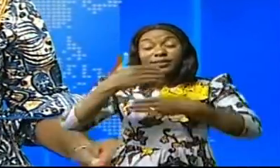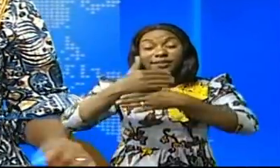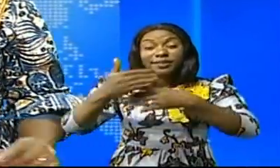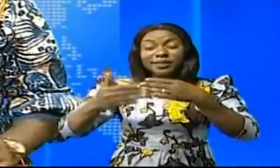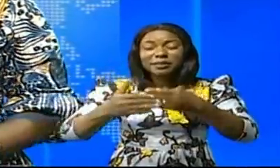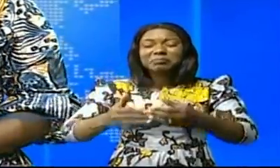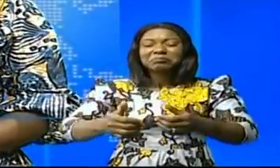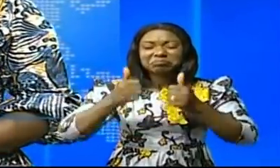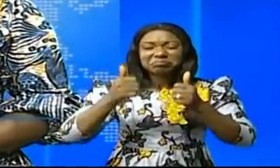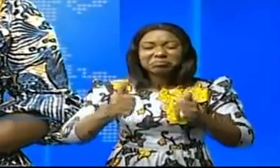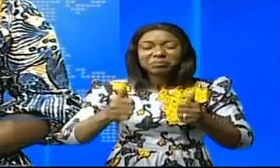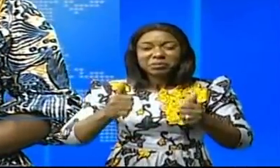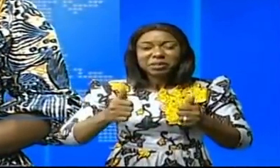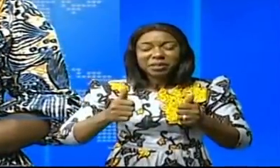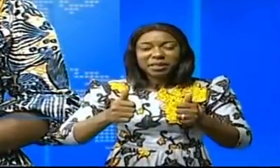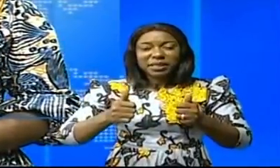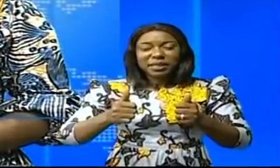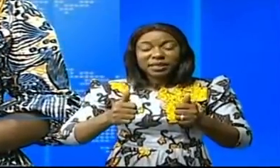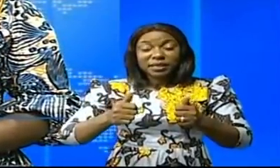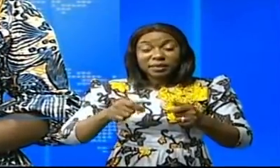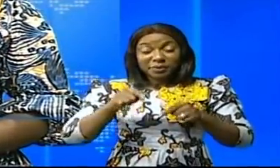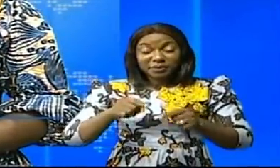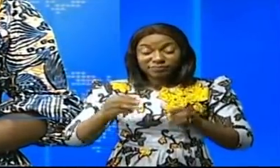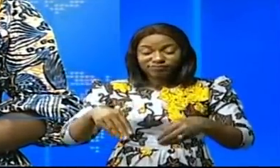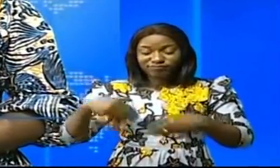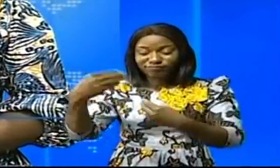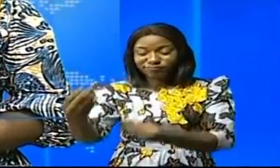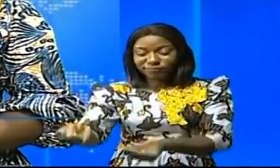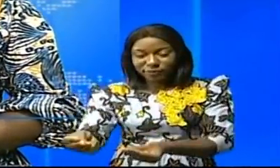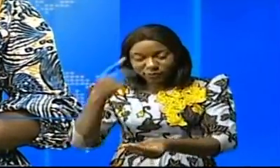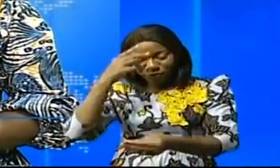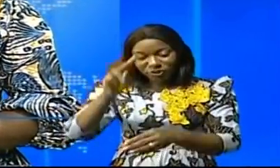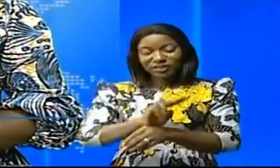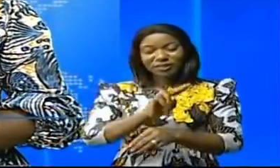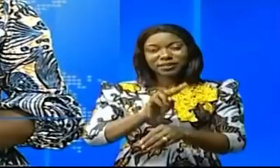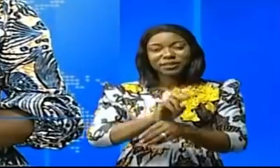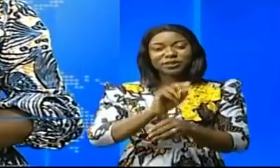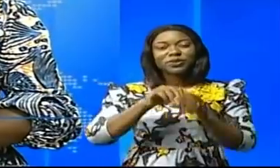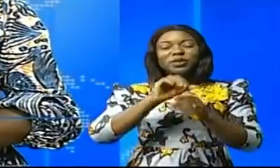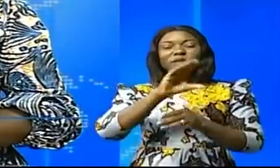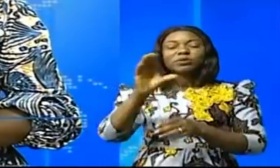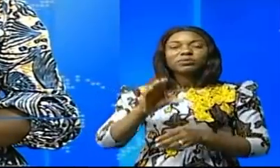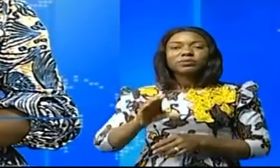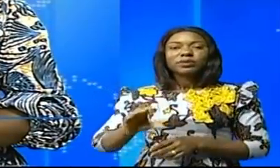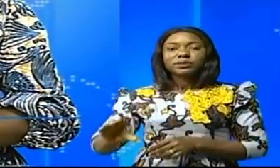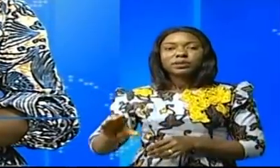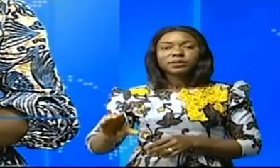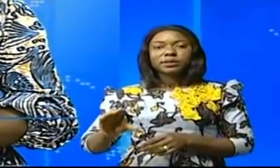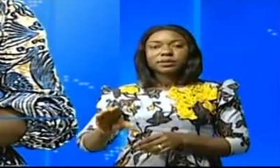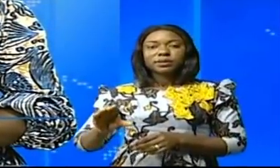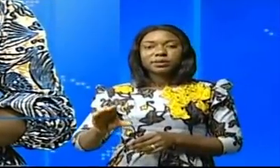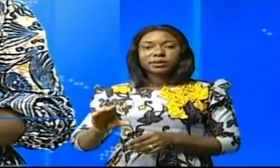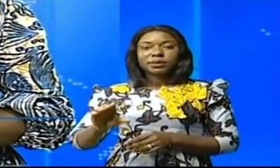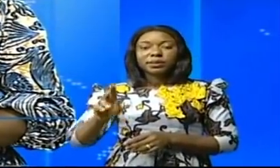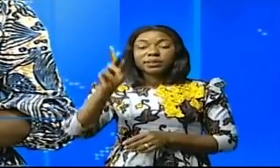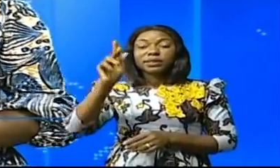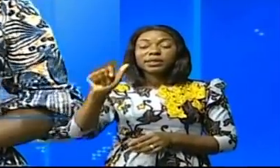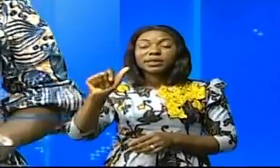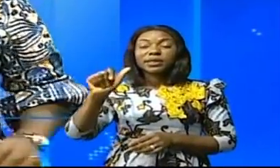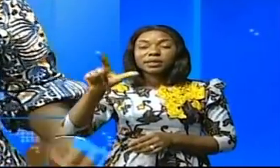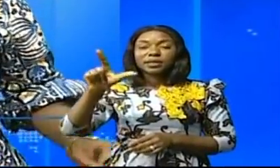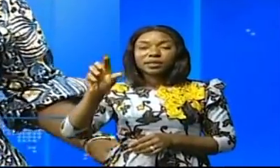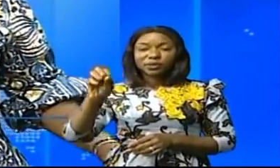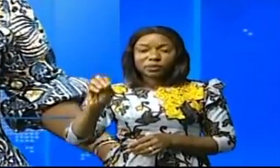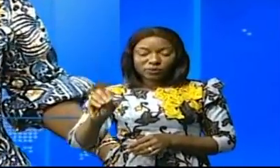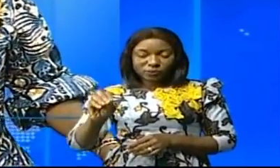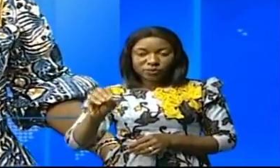modernes nouvellement construites viennent d'être remises pour utilisation dans la commune rurale de Kalo et le village de